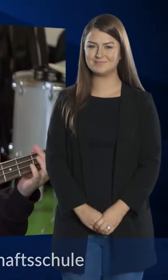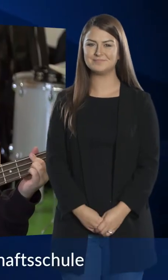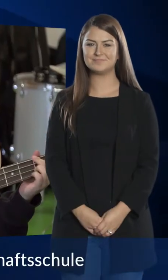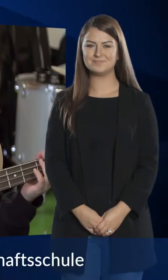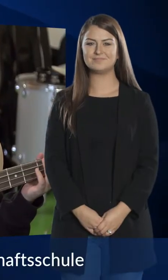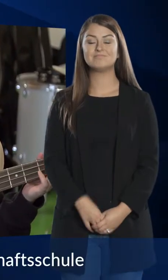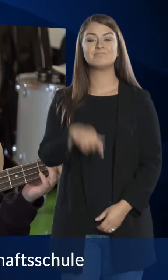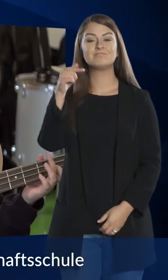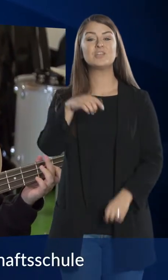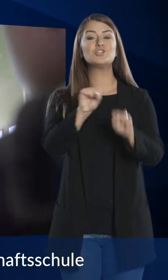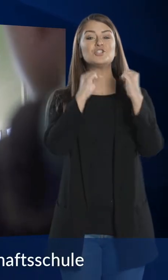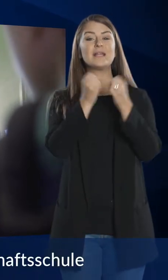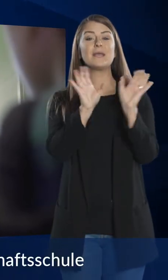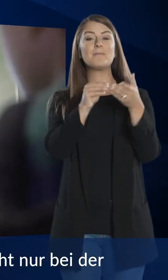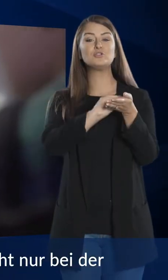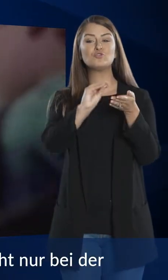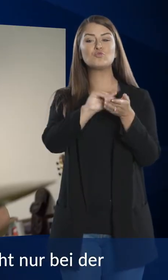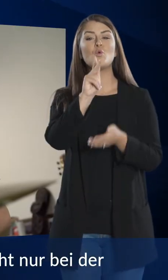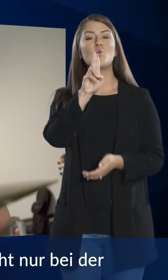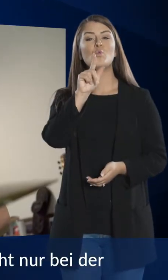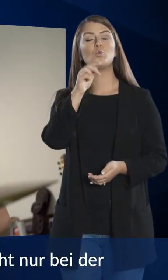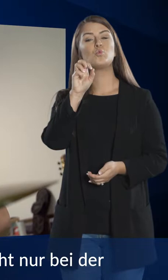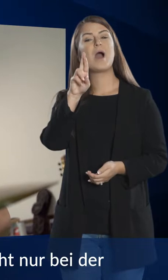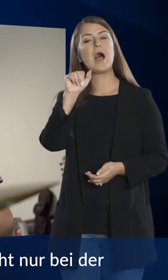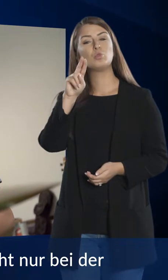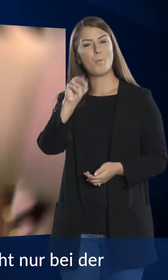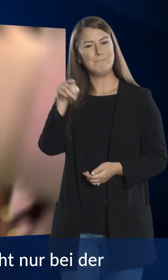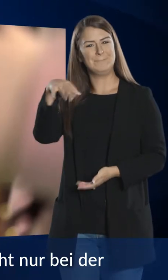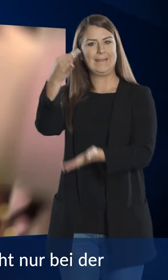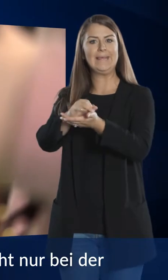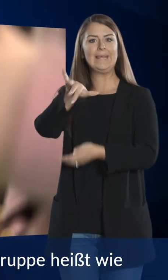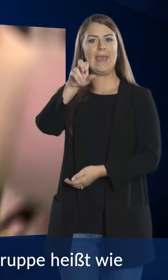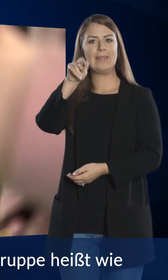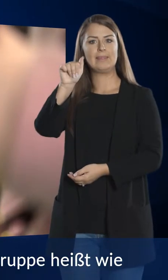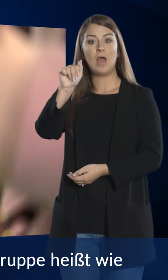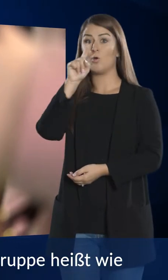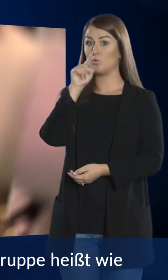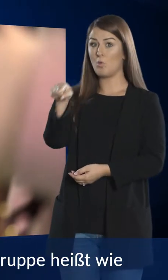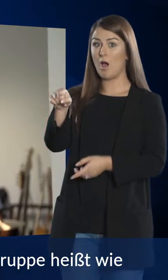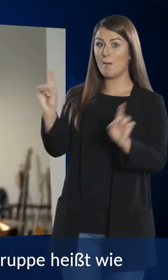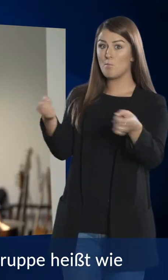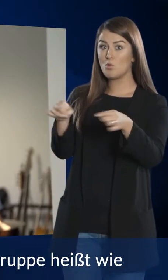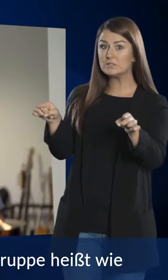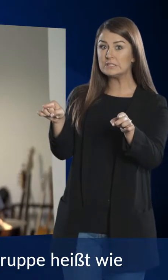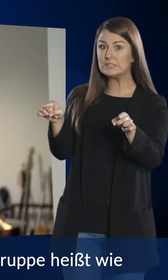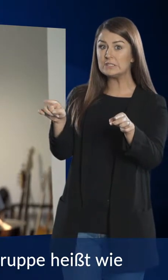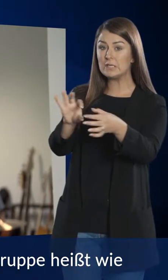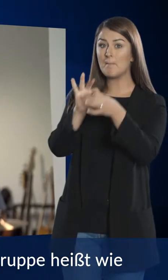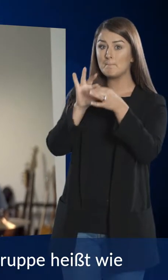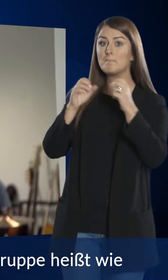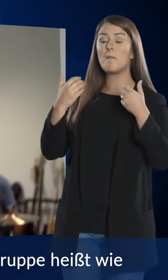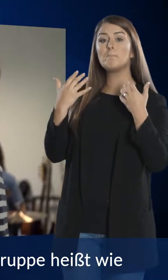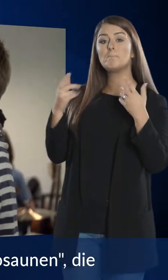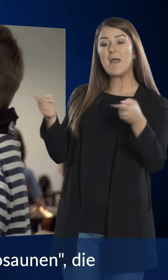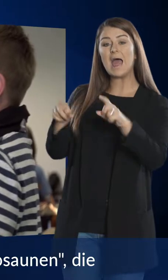In der staatlichen Gemeinschaftsschule Kulturanum in Jena geht es nicht nur bei der Bandprobe um Musik. Jede Lerngruppe